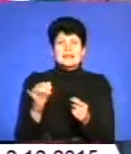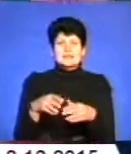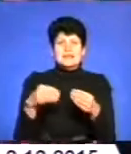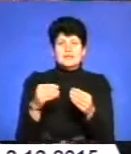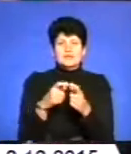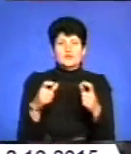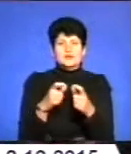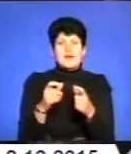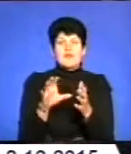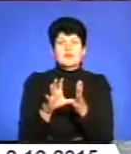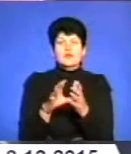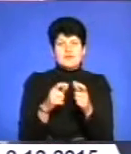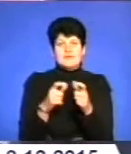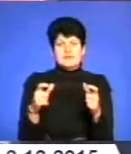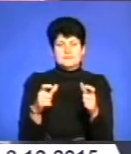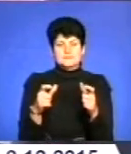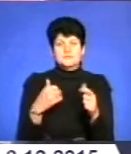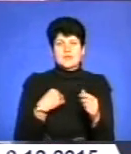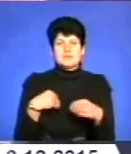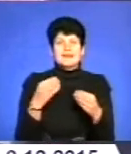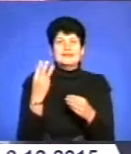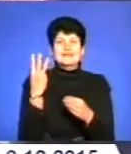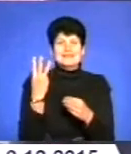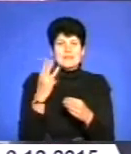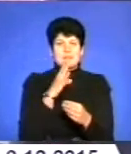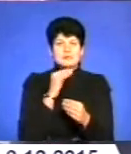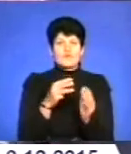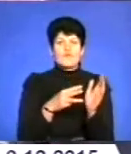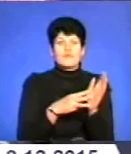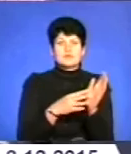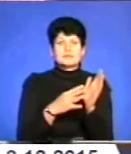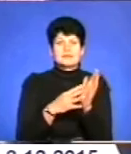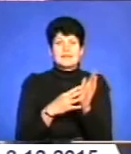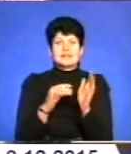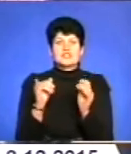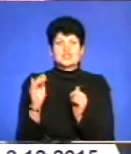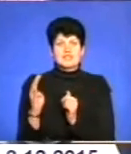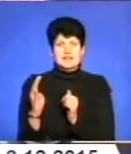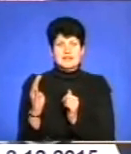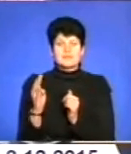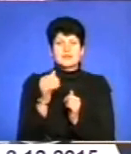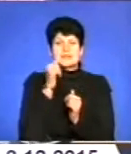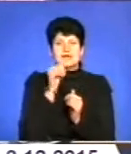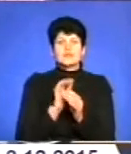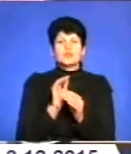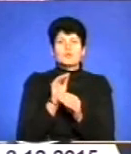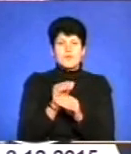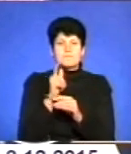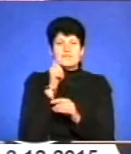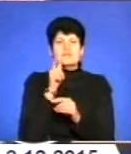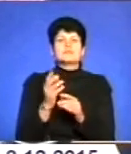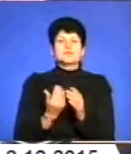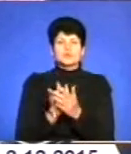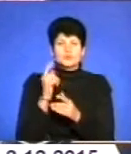електронні квитки. Дали на три маршрути, тобто це 8, 9, 4. Завтра добавимо, післязавтра знову